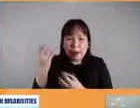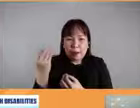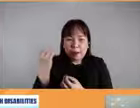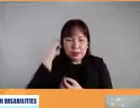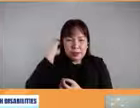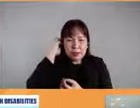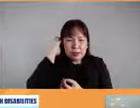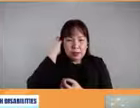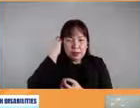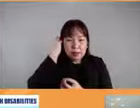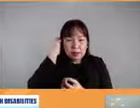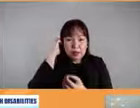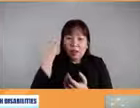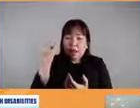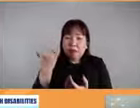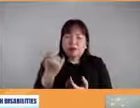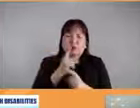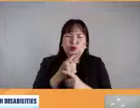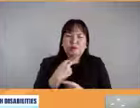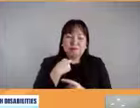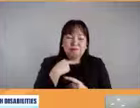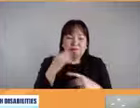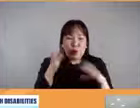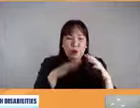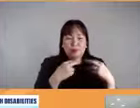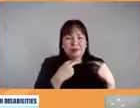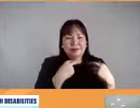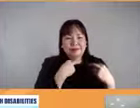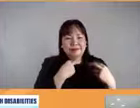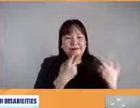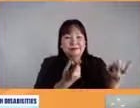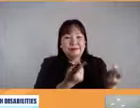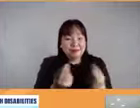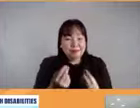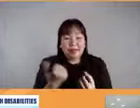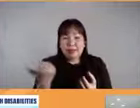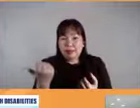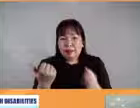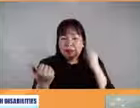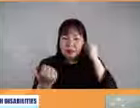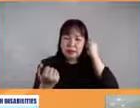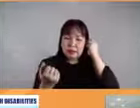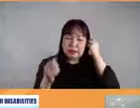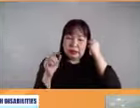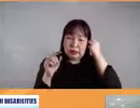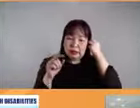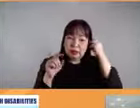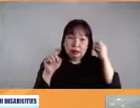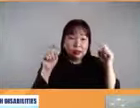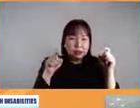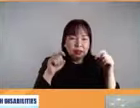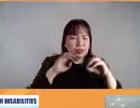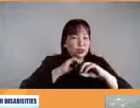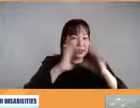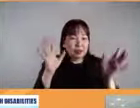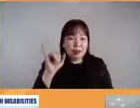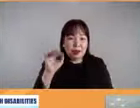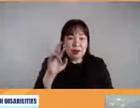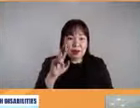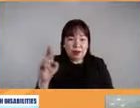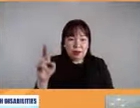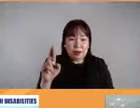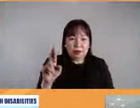dito may challenges implementation yung iba mas may kailangan pa ng mas klaro na IRR or magkaroon ng